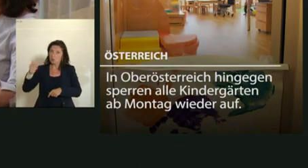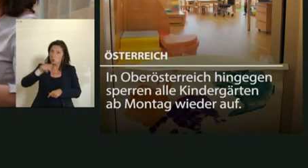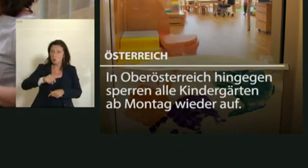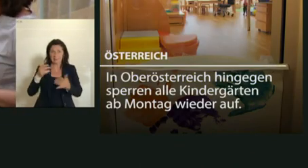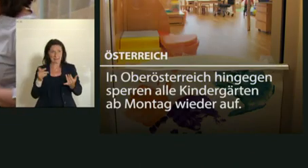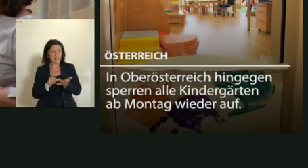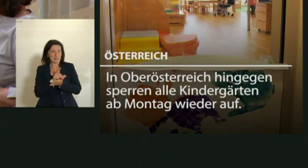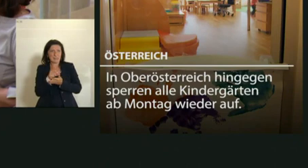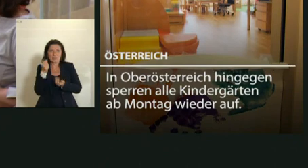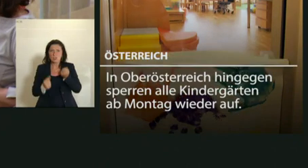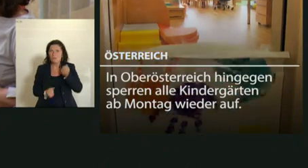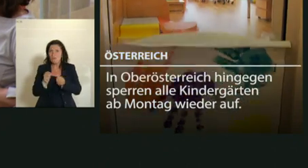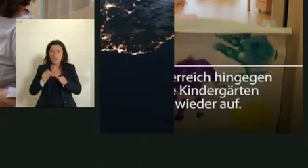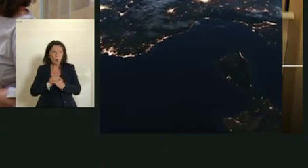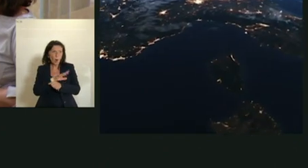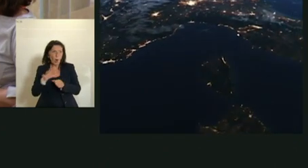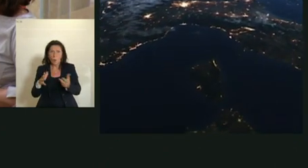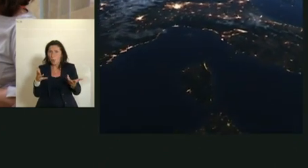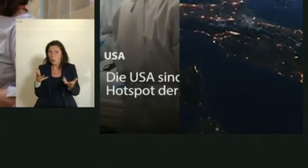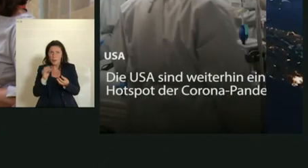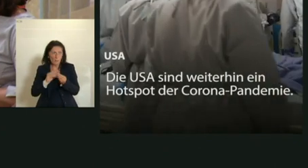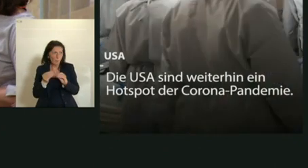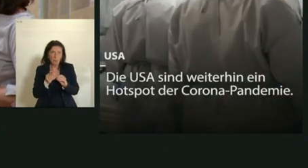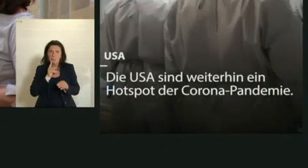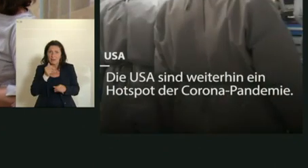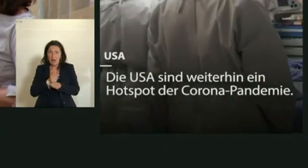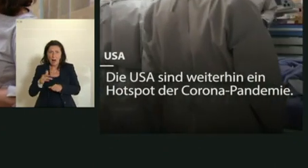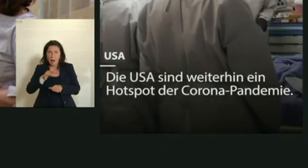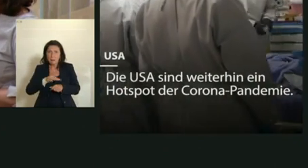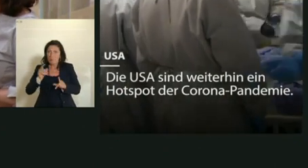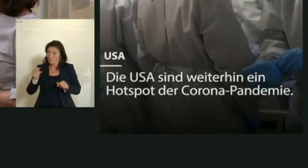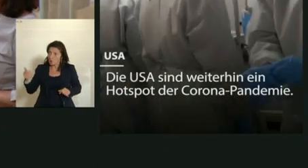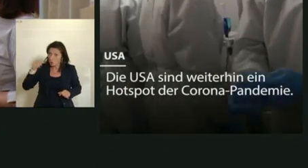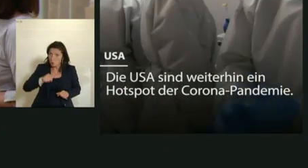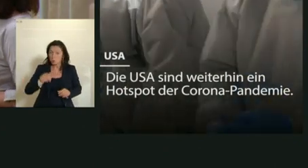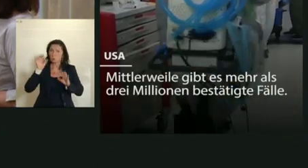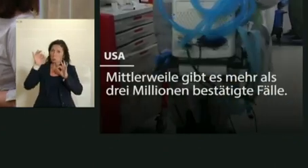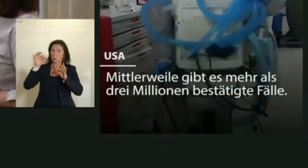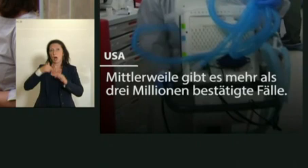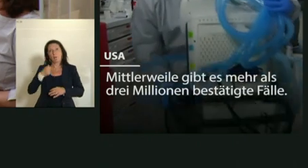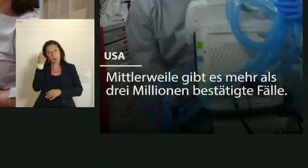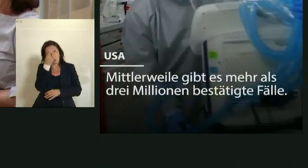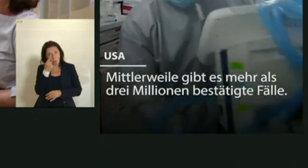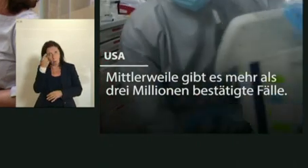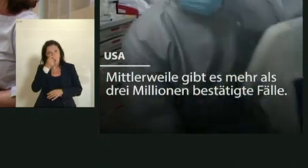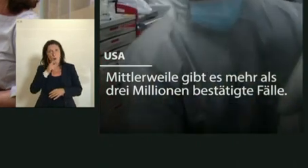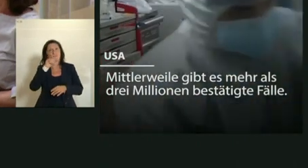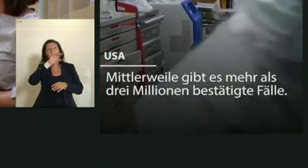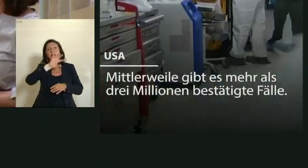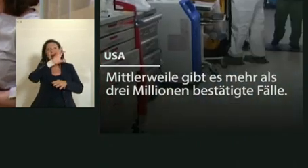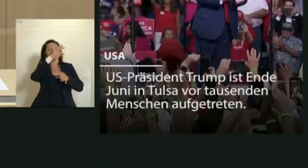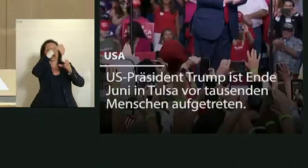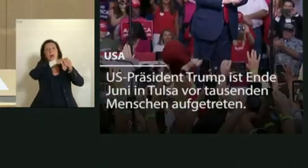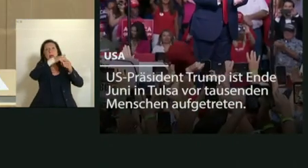schweren Zeit um Covid-19 ist ein Gewinn. Und ich hoffe nur, dass diese Arbeitsplätze in den Regionen geschaffen